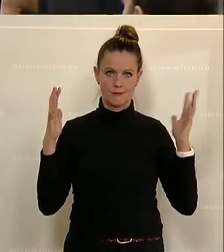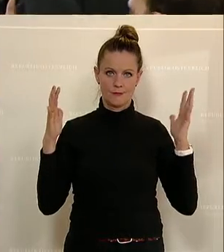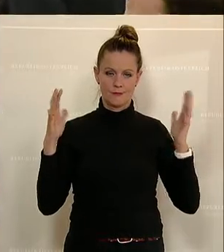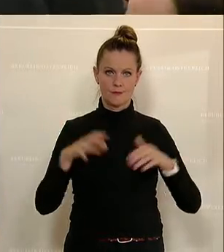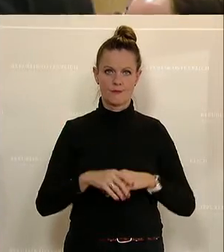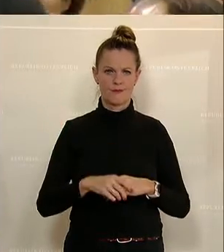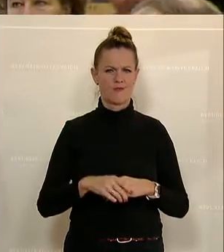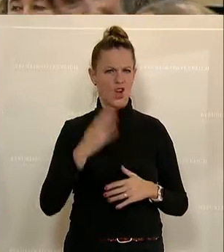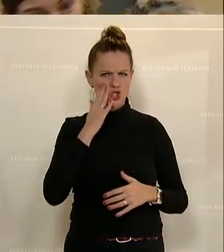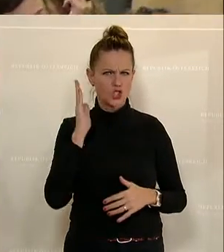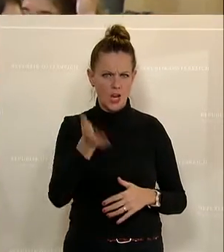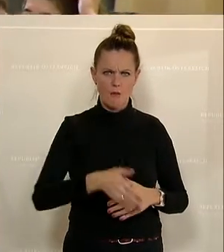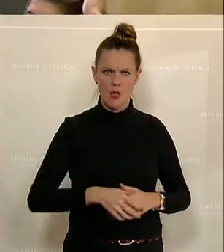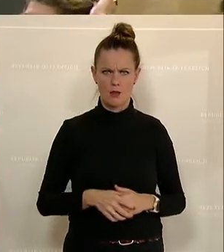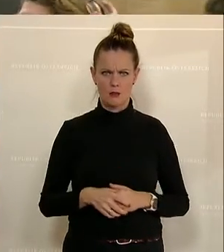Schämen Sie sich.